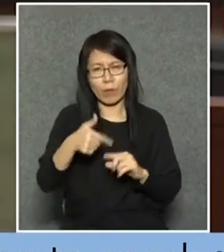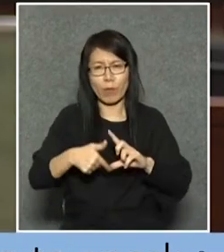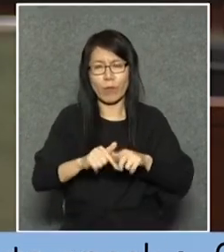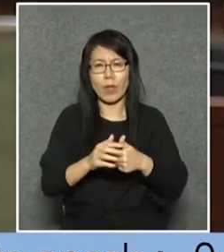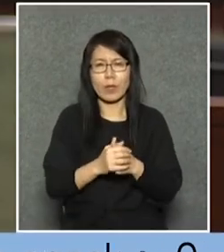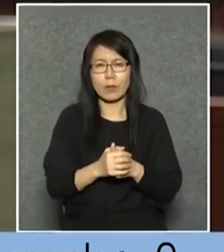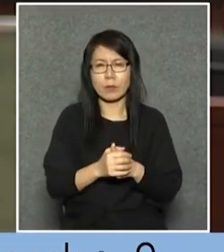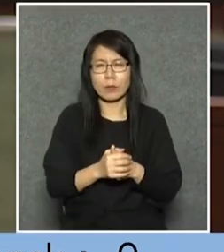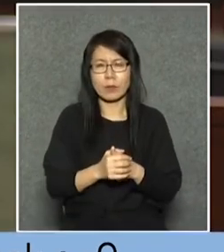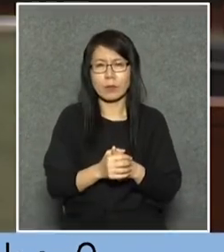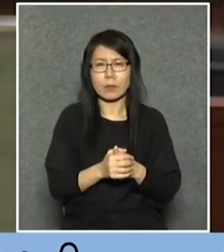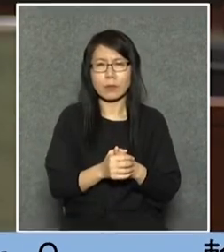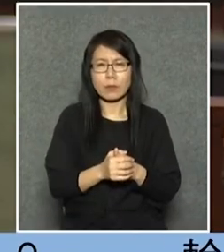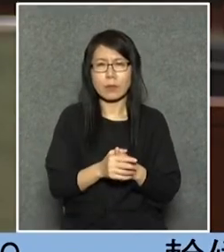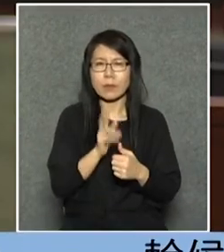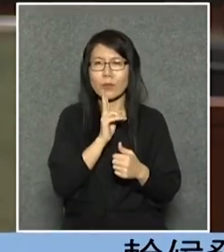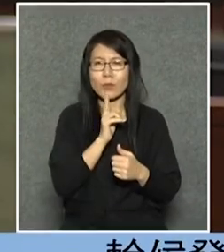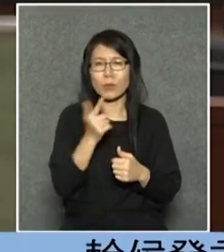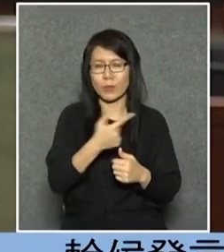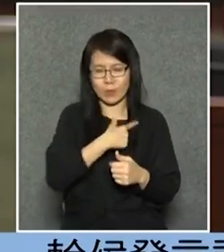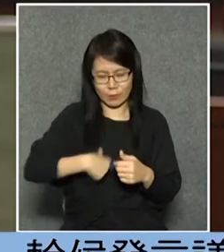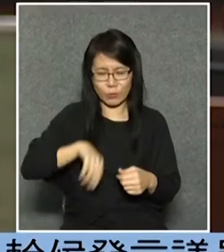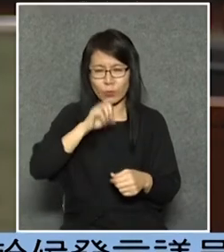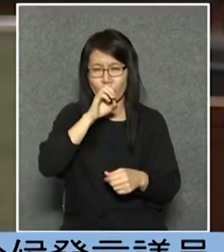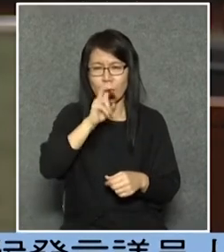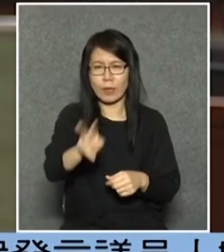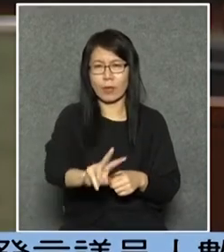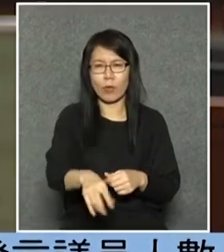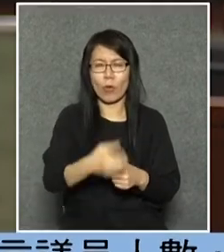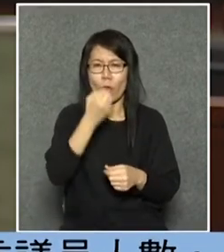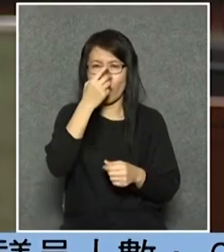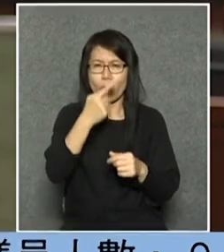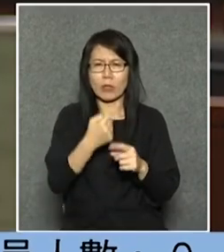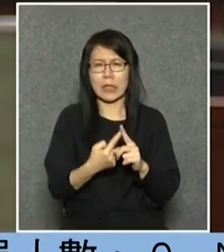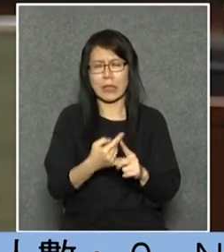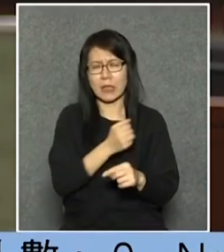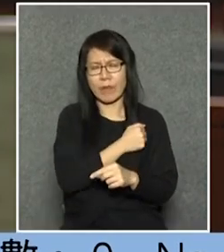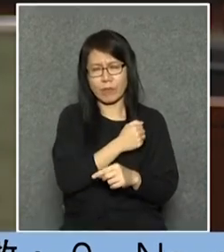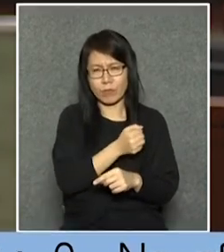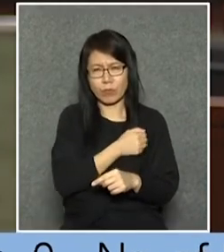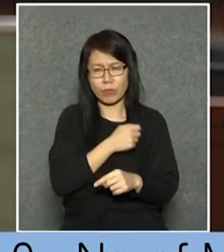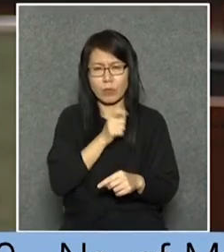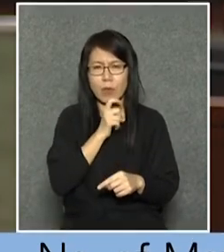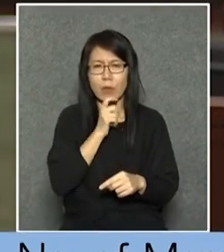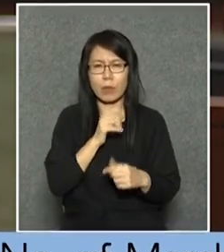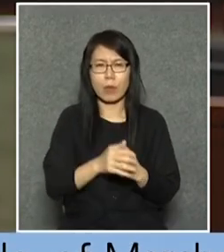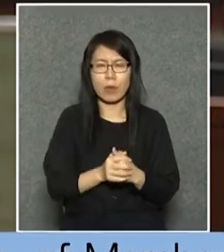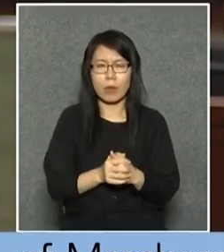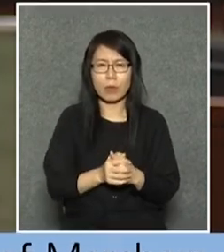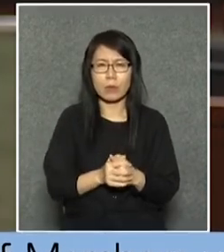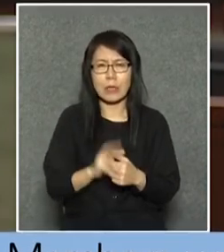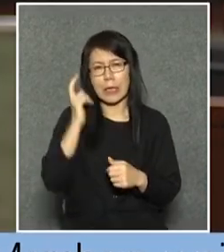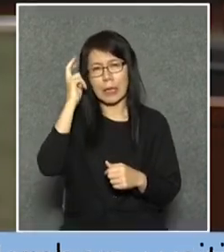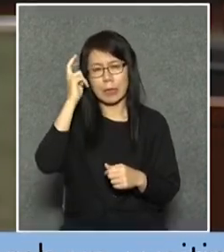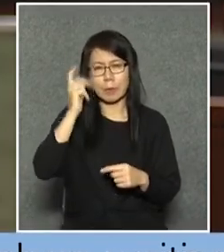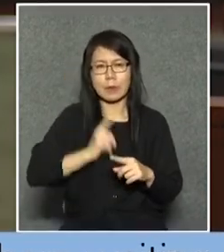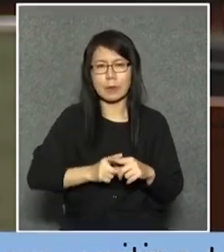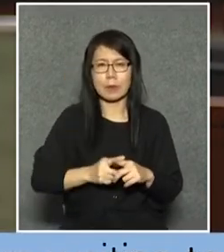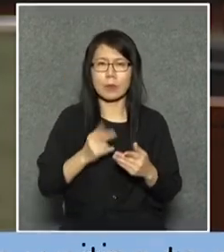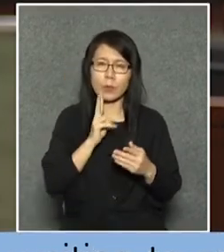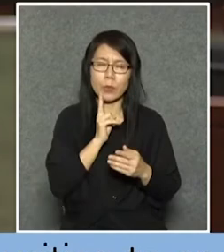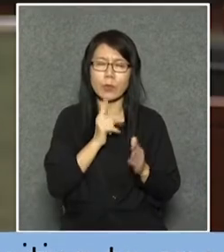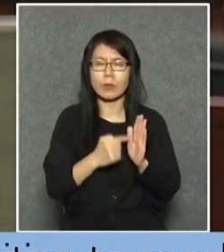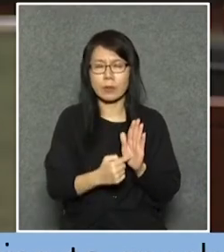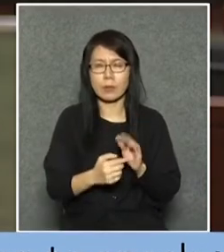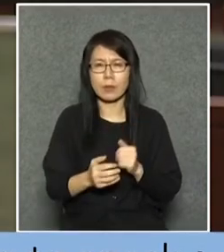如果我們要好像很多議員這樣說就是說香港人這麼辛苦譬如他想著譬如舉例這樣說